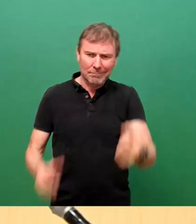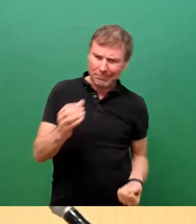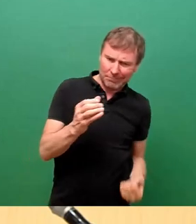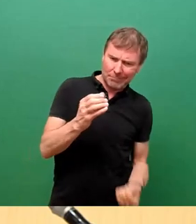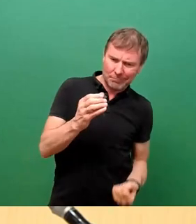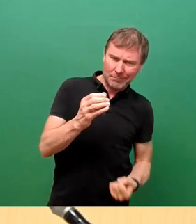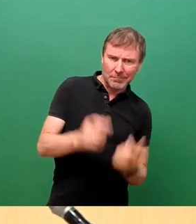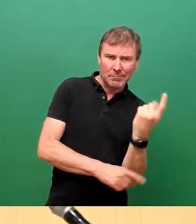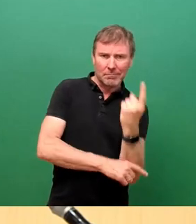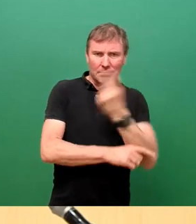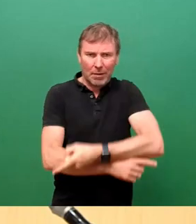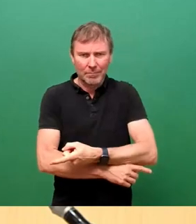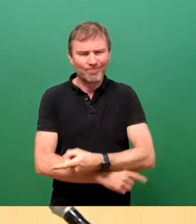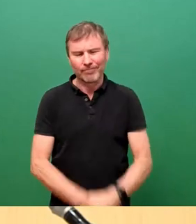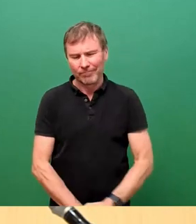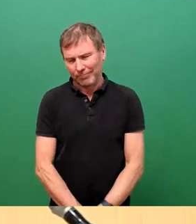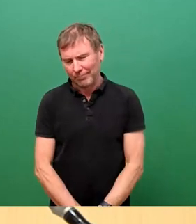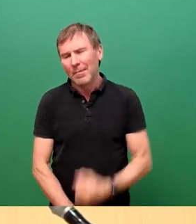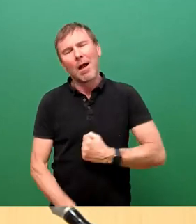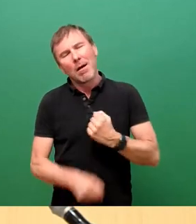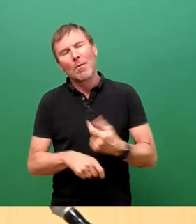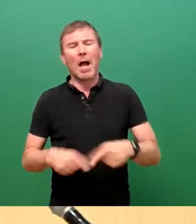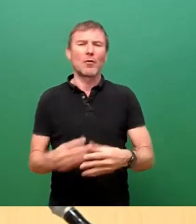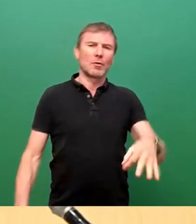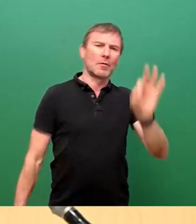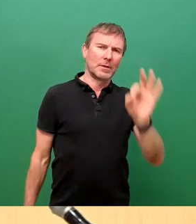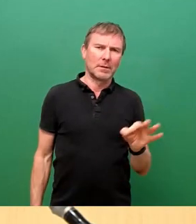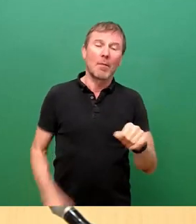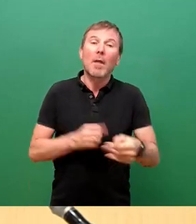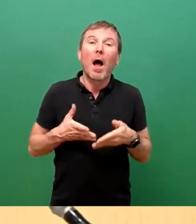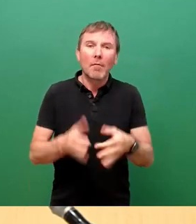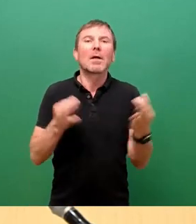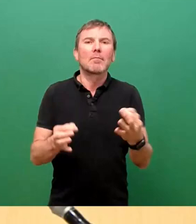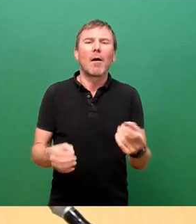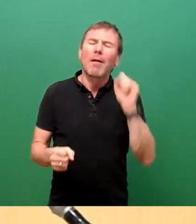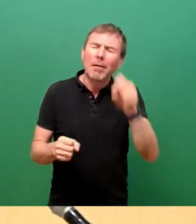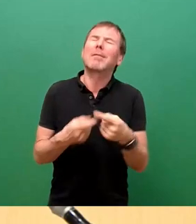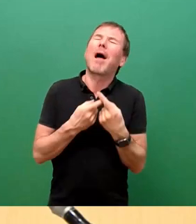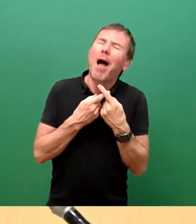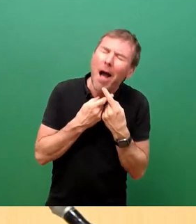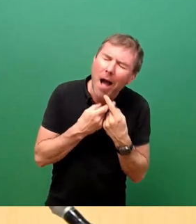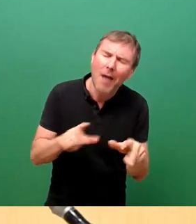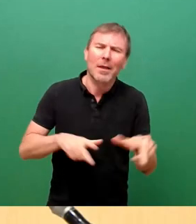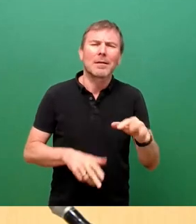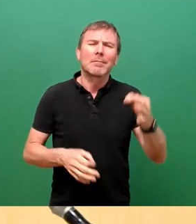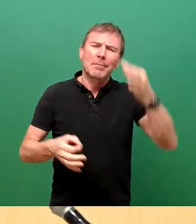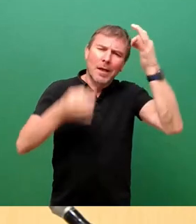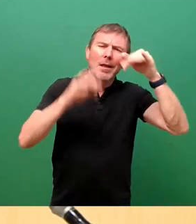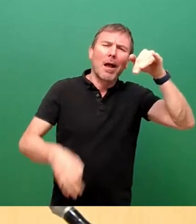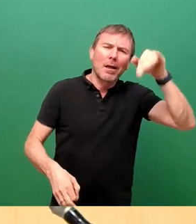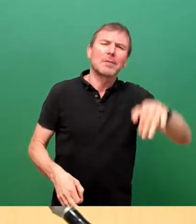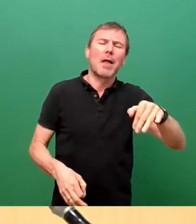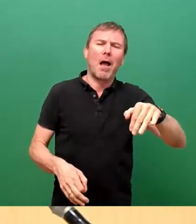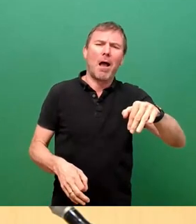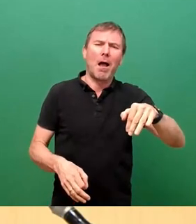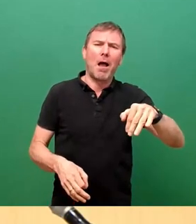nee. Also da muss mir was einfallen. Den Radweg brauchen wir. Man könnte ihn noch anders legen. Ich glaube, es gäbe kreative Möglichkeiten, Dammweg und so. Aber selbst